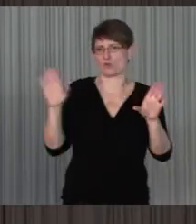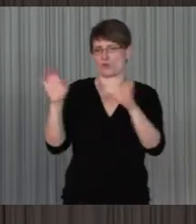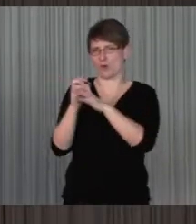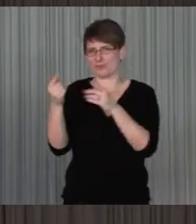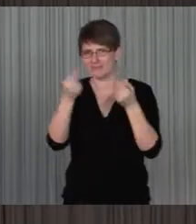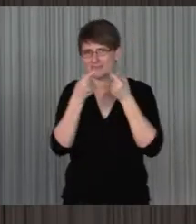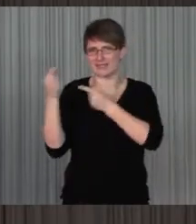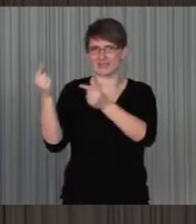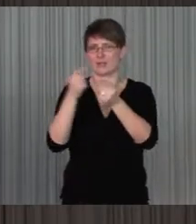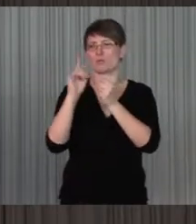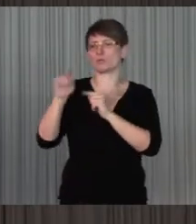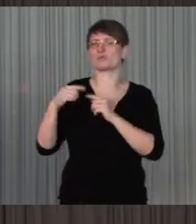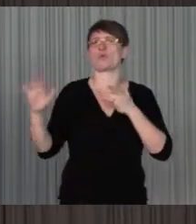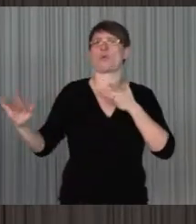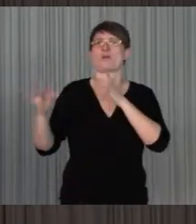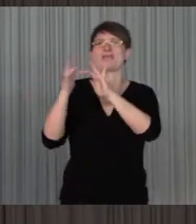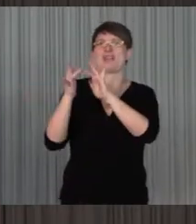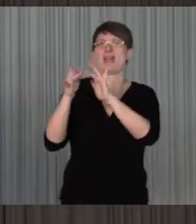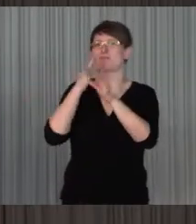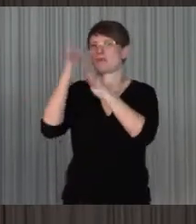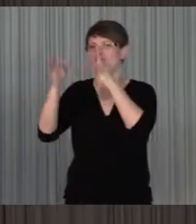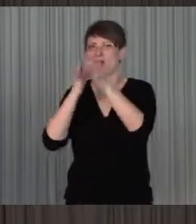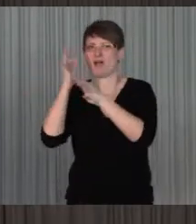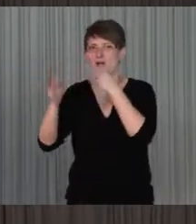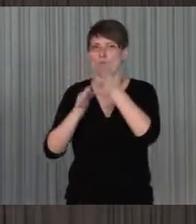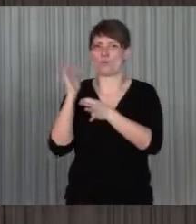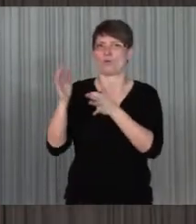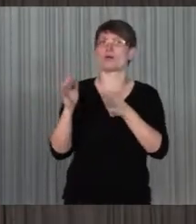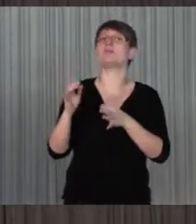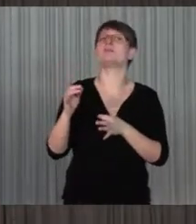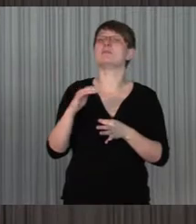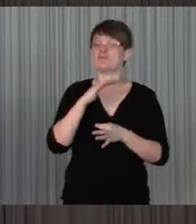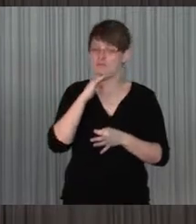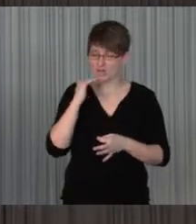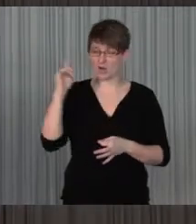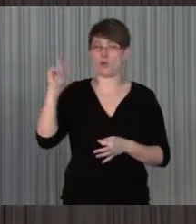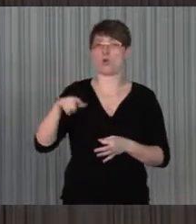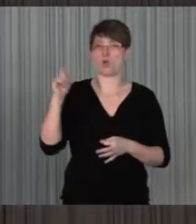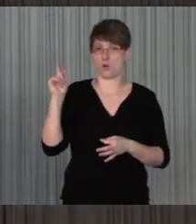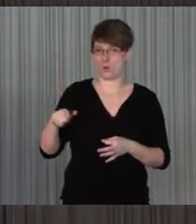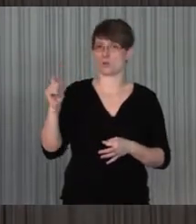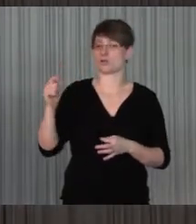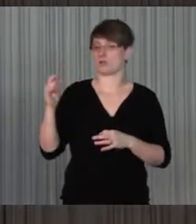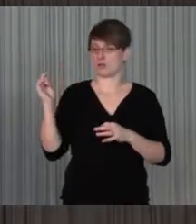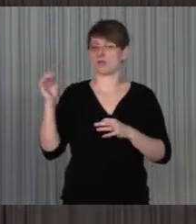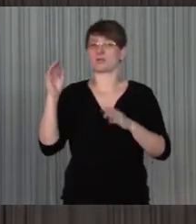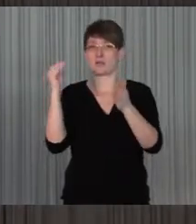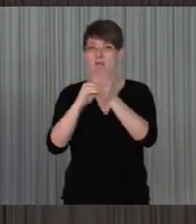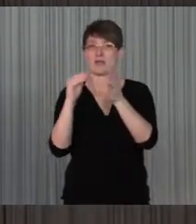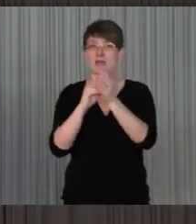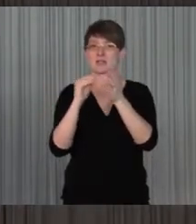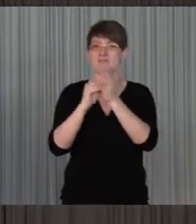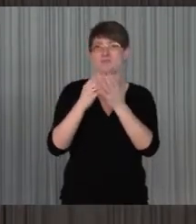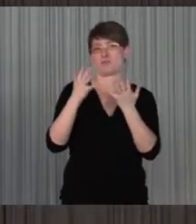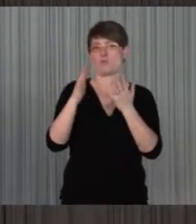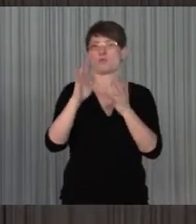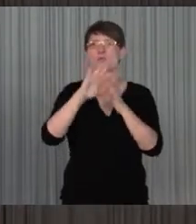Gründendiskussionen und einer Online-Befreiung gewesen. Da haben sich auch sehr viele Leute noch geteilt, ungefähr 680, rund 700